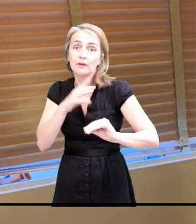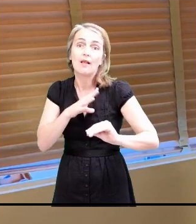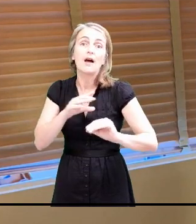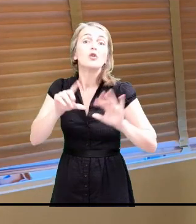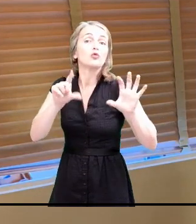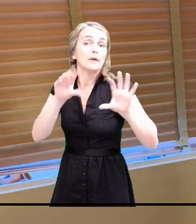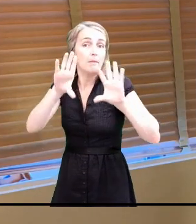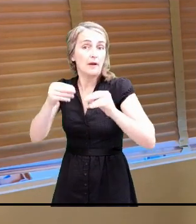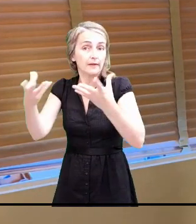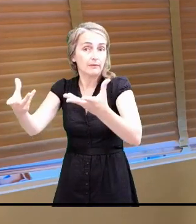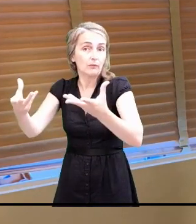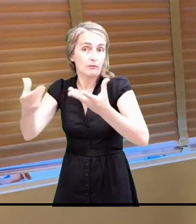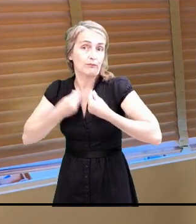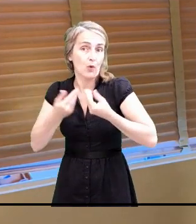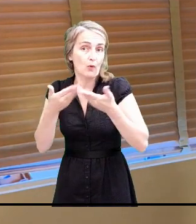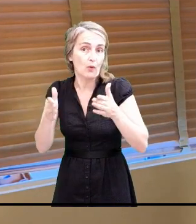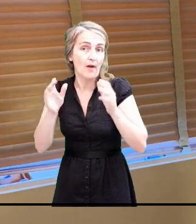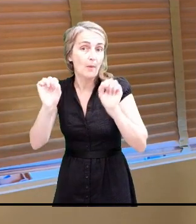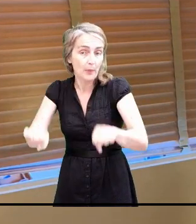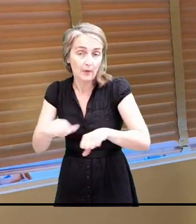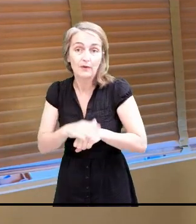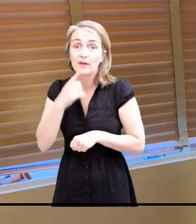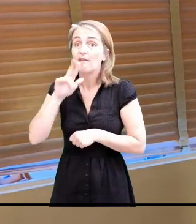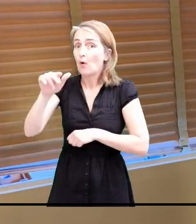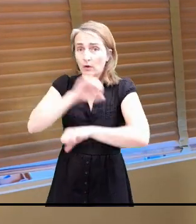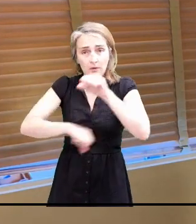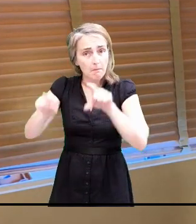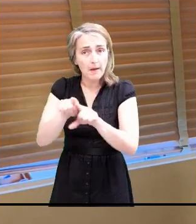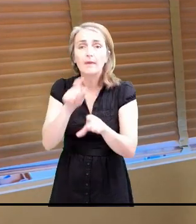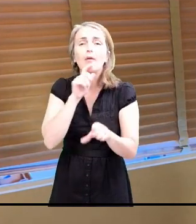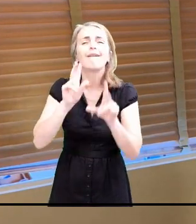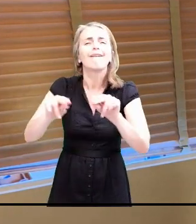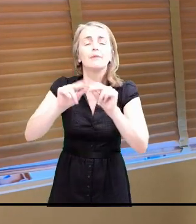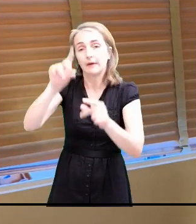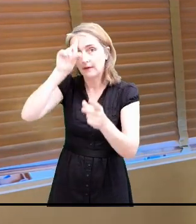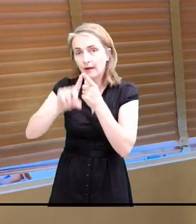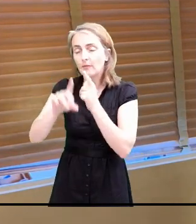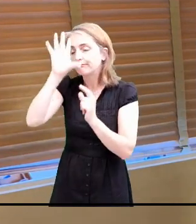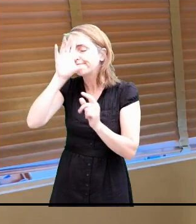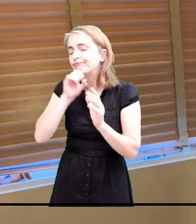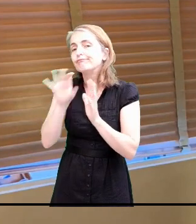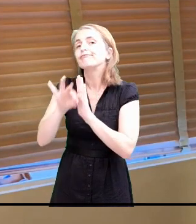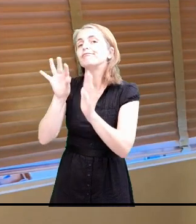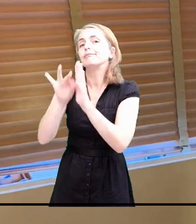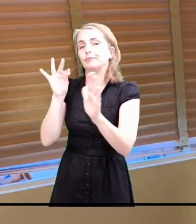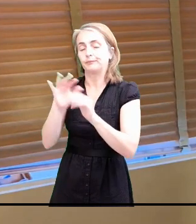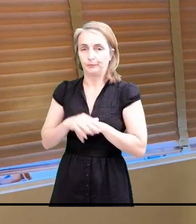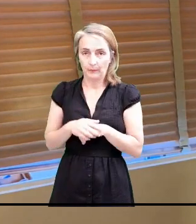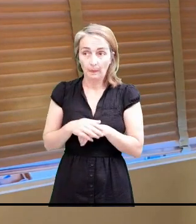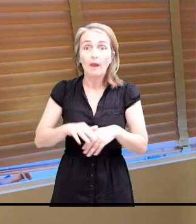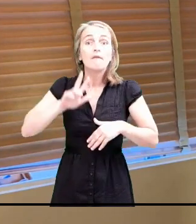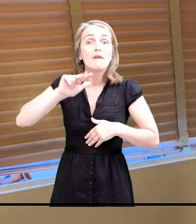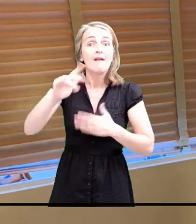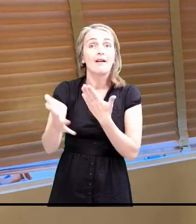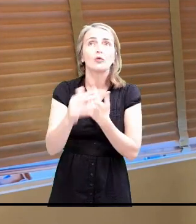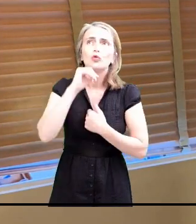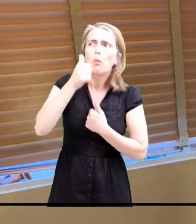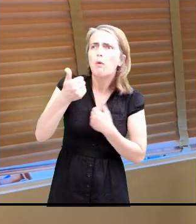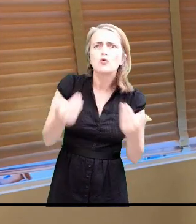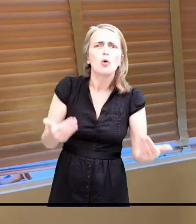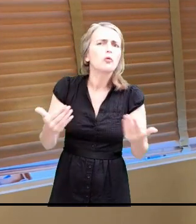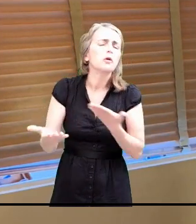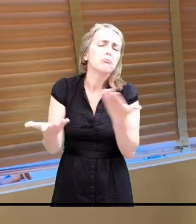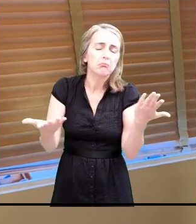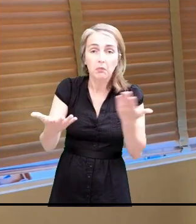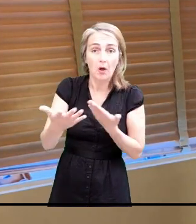Même chose que pour le centre aéré, on va faire un tirage au sort. Vous allez recevoir aujourd'hui ou demain un courrier que j'ai signé, qui